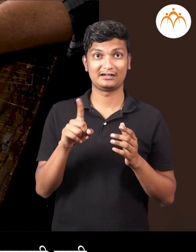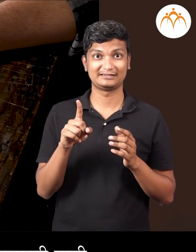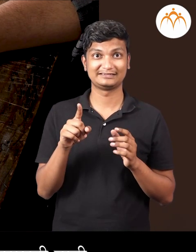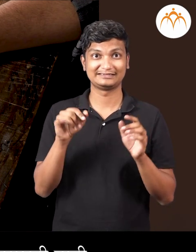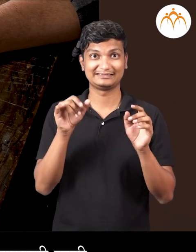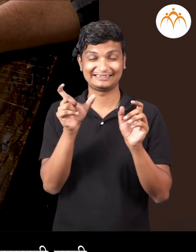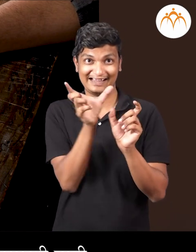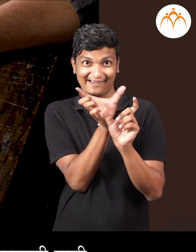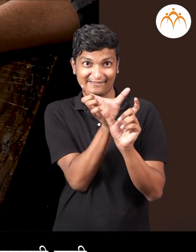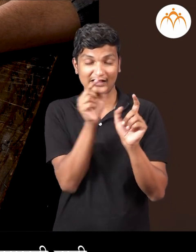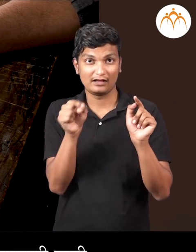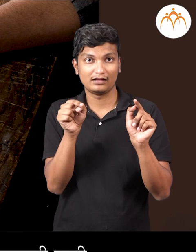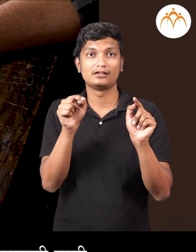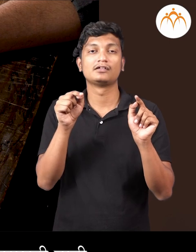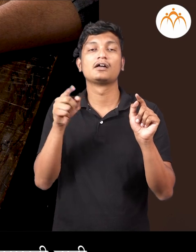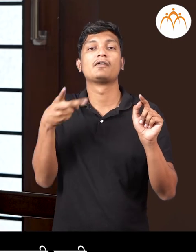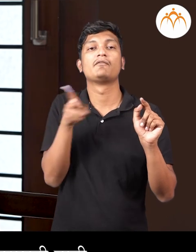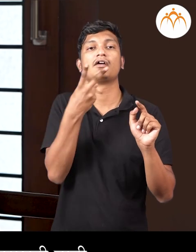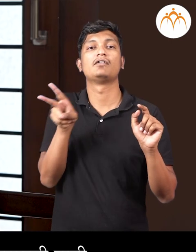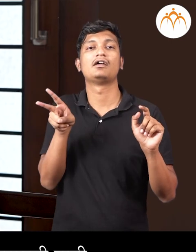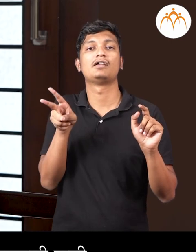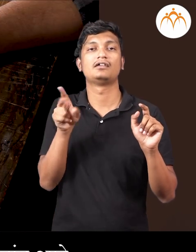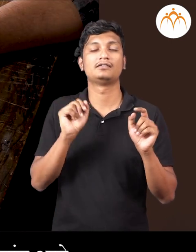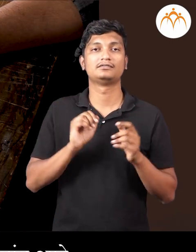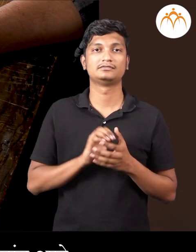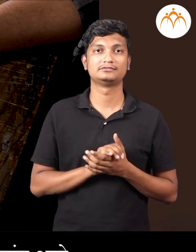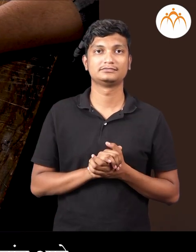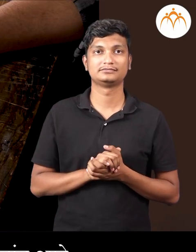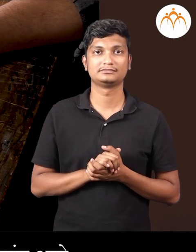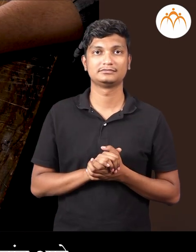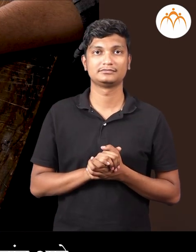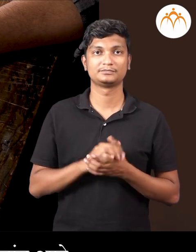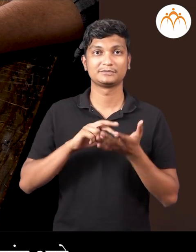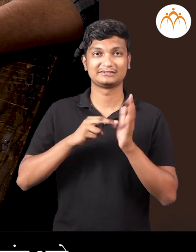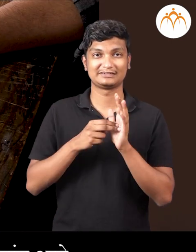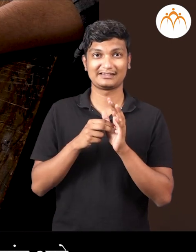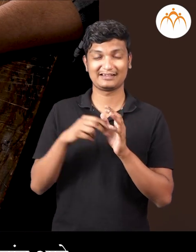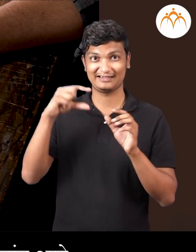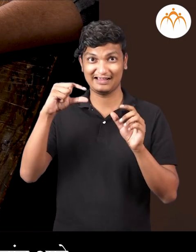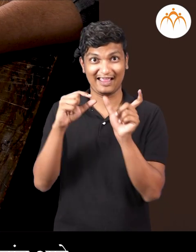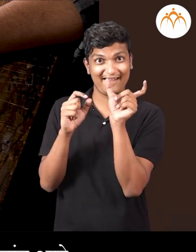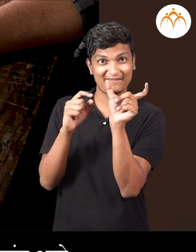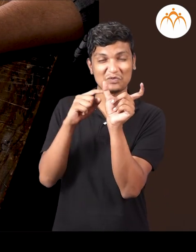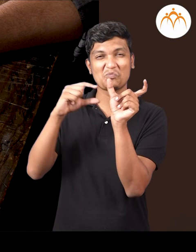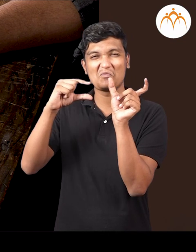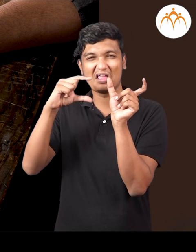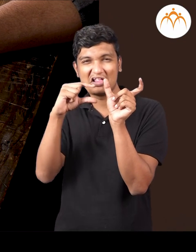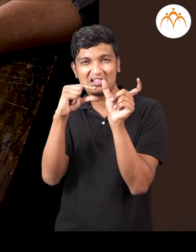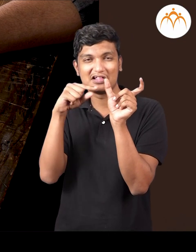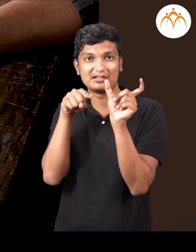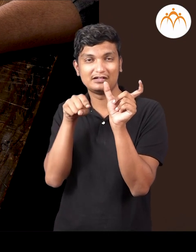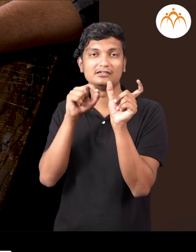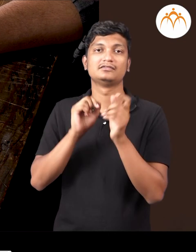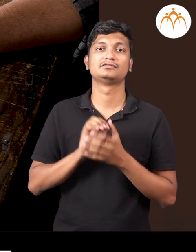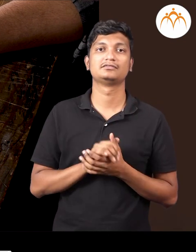लगट चा रेशान ची लामबी एक सारख्या ना हित, ही बाजू, यहां बाजू पेक्षा जास्त लाँबा ही. आले लक्षा?